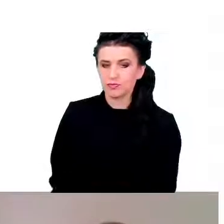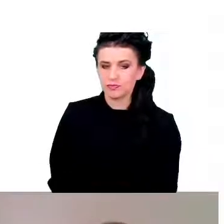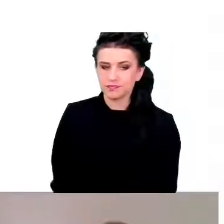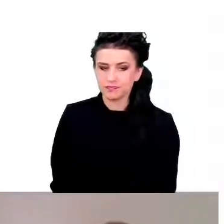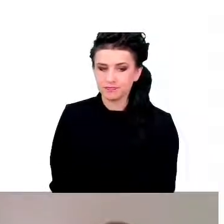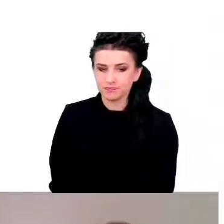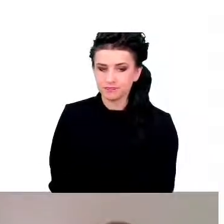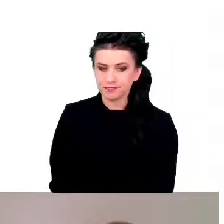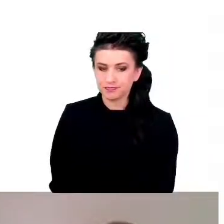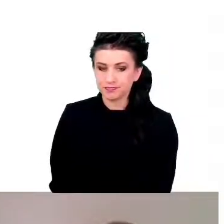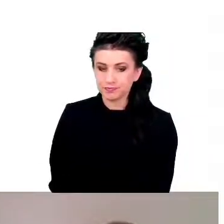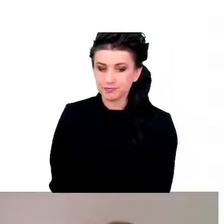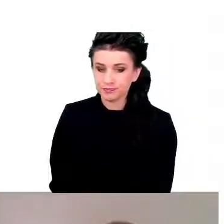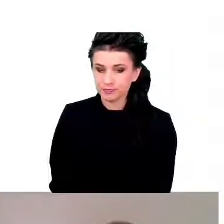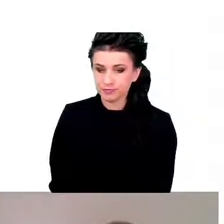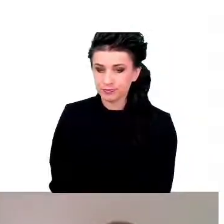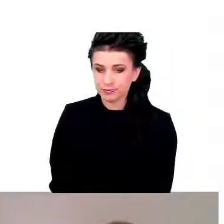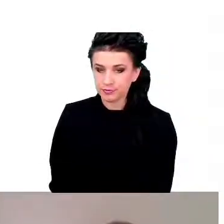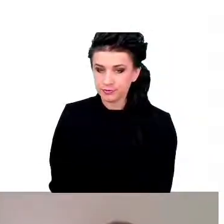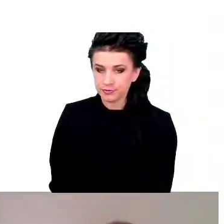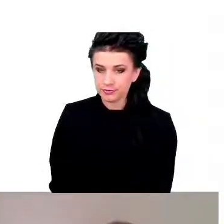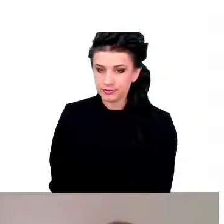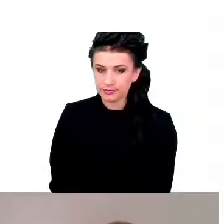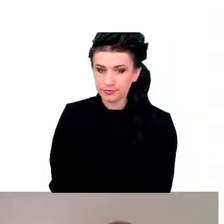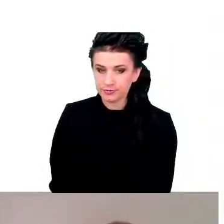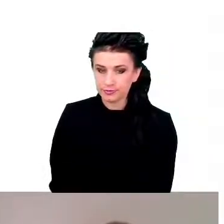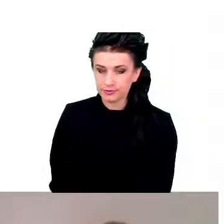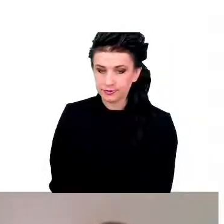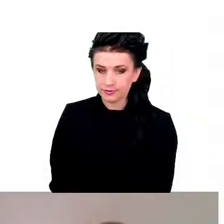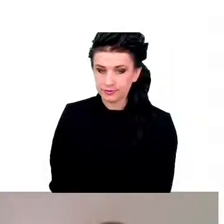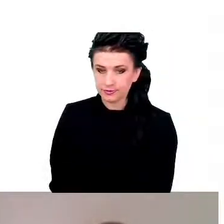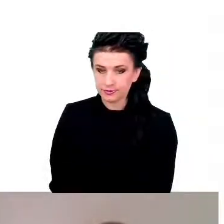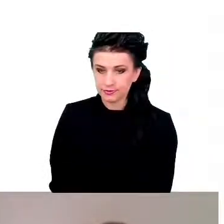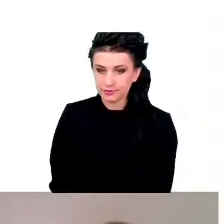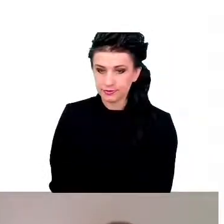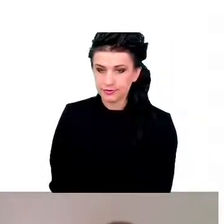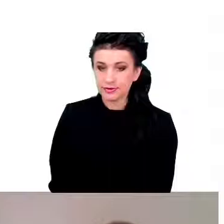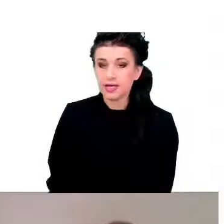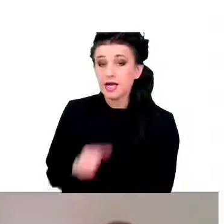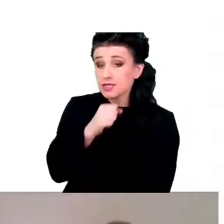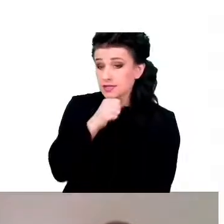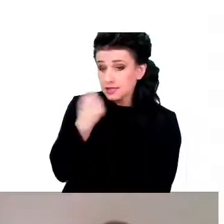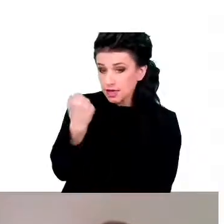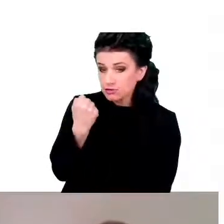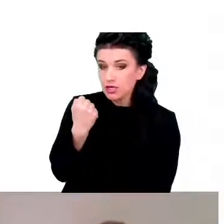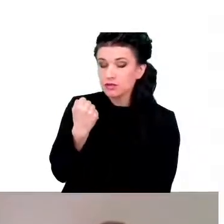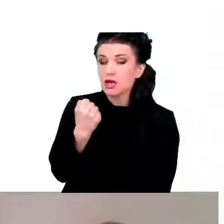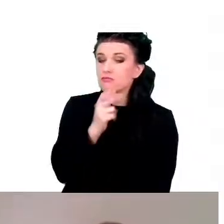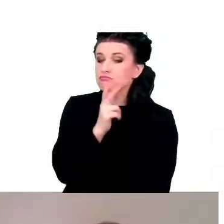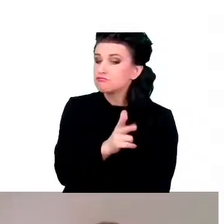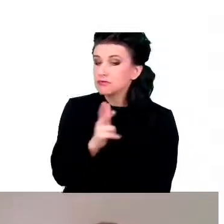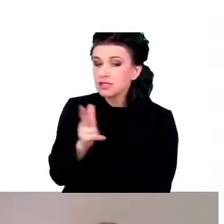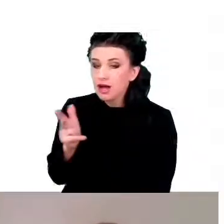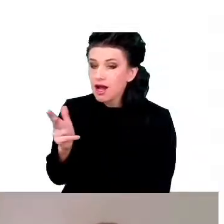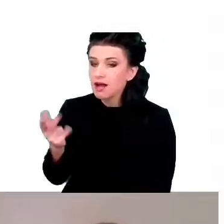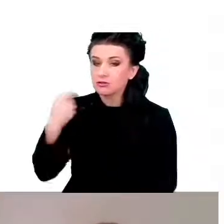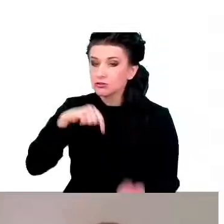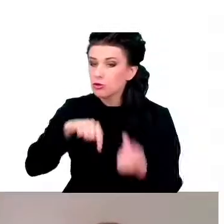dotyczy właściwie każdego organu, każdej tkanki,